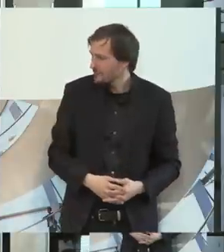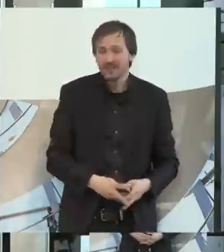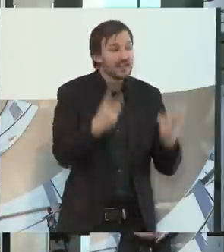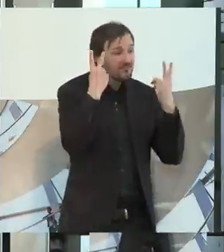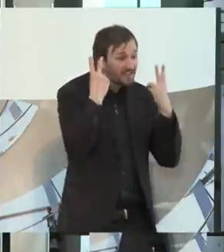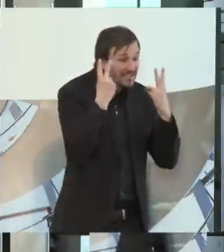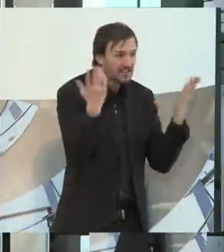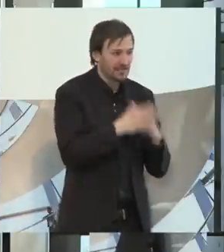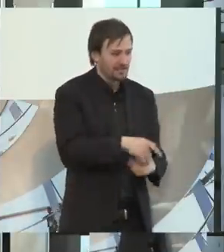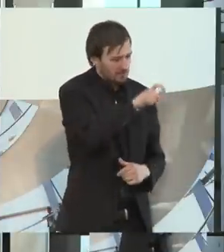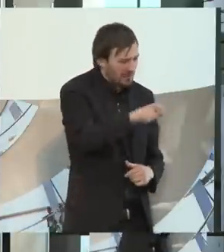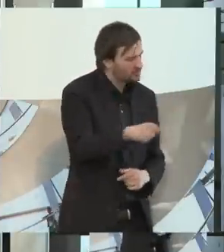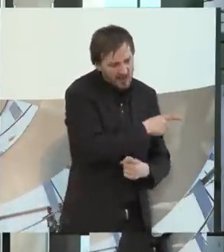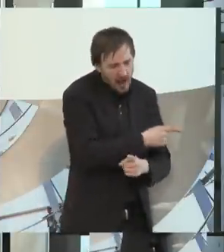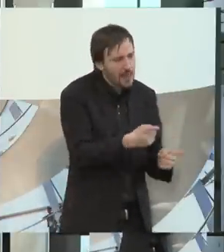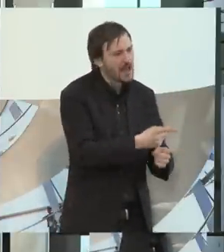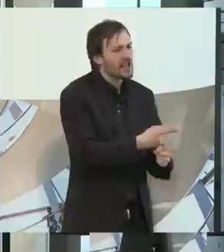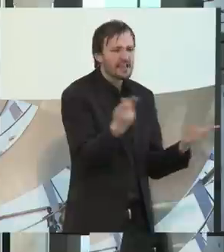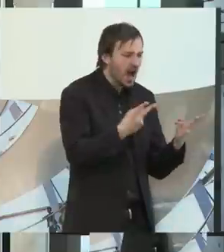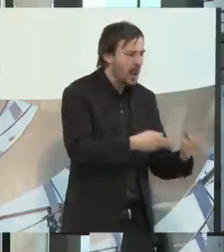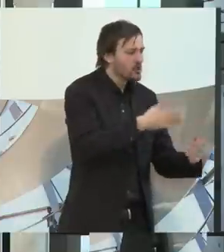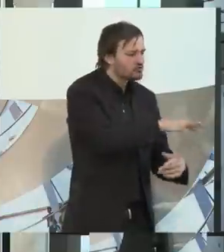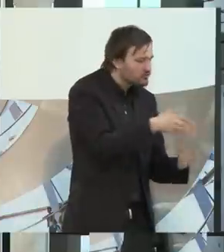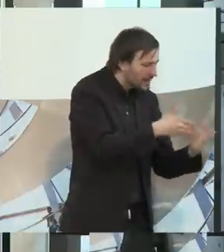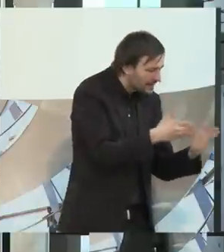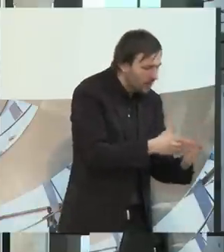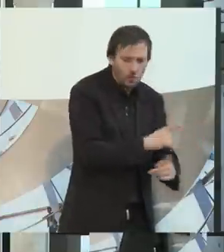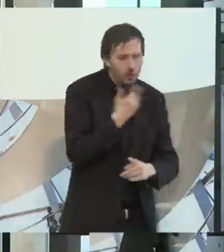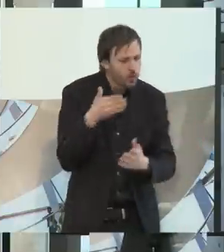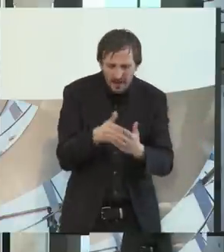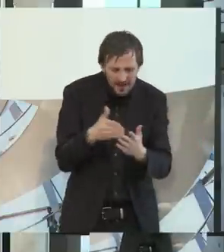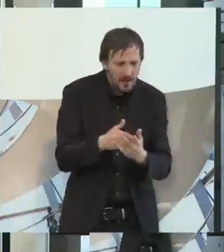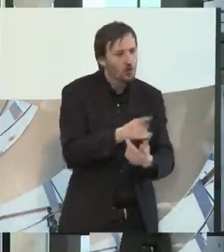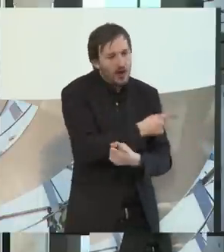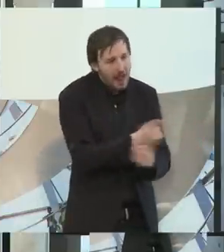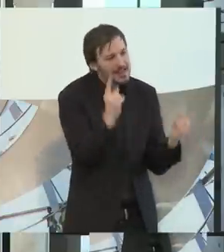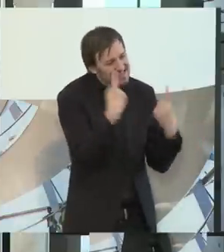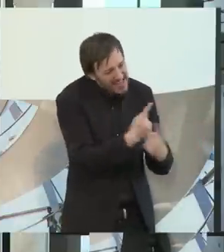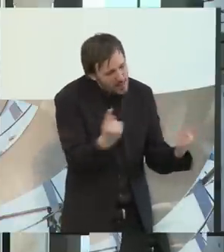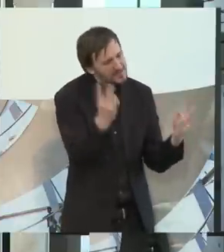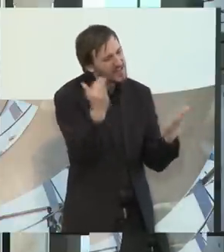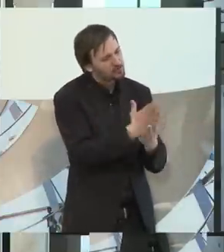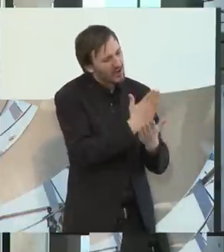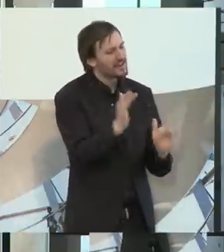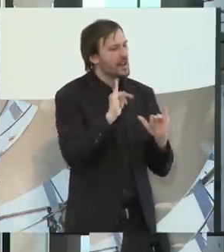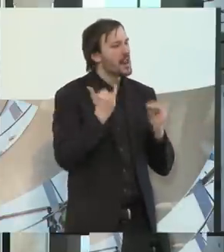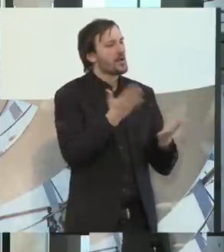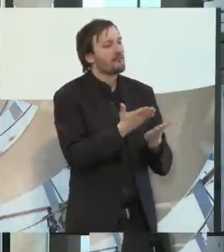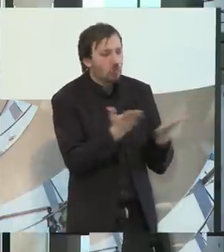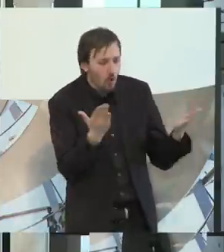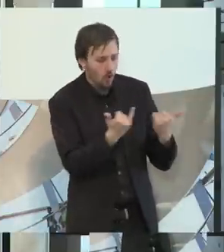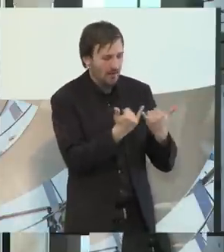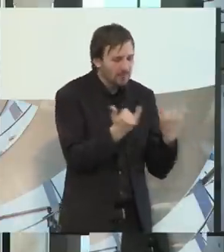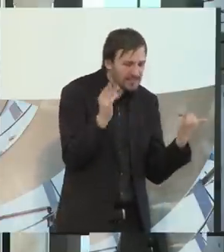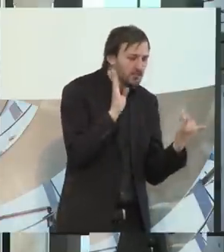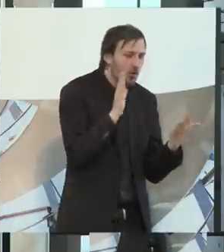jeder Mensch, egal ob er eine Behinderung hat oder nicht, über sein Leben selbst bestimmen kann und kann auswählen, wie und wo er leben will. Und ich